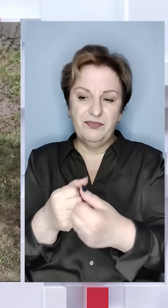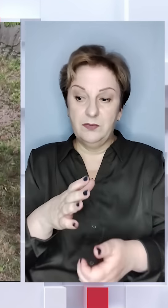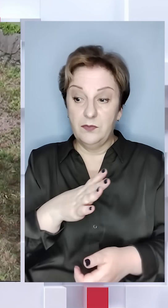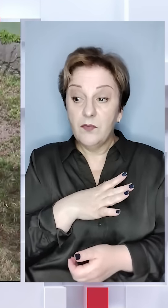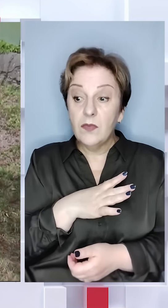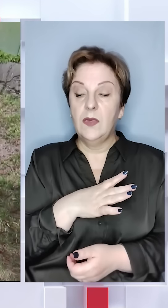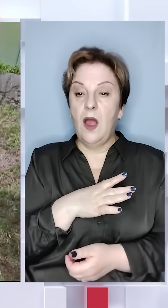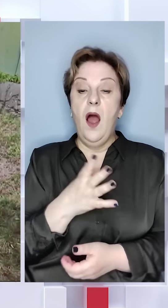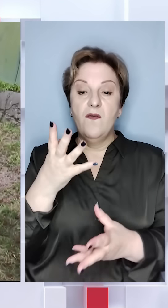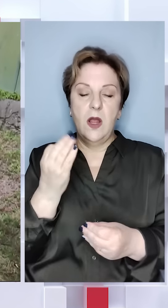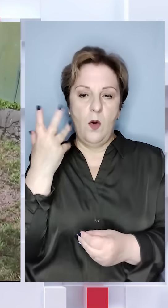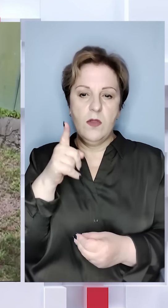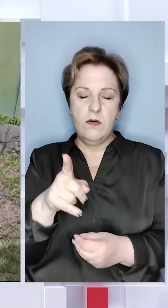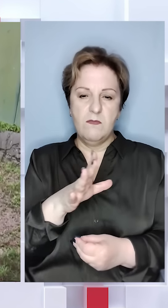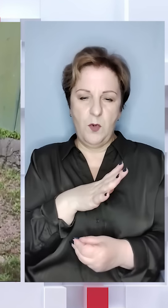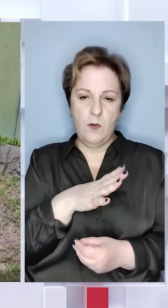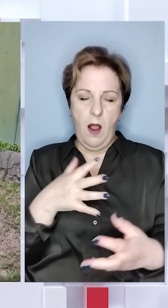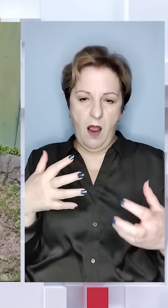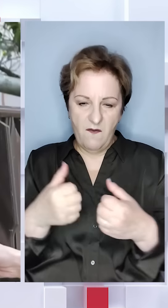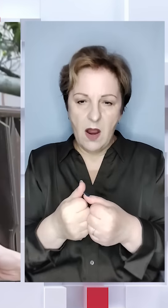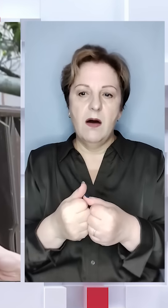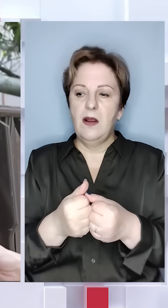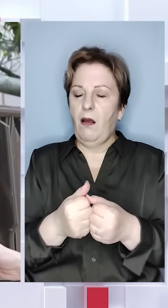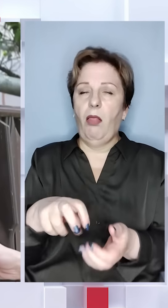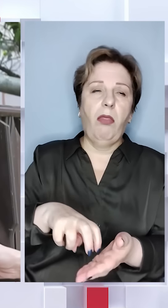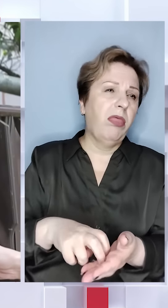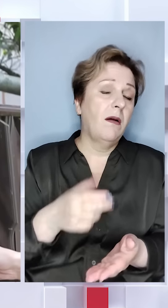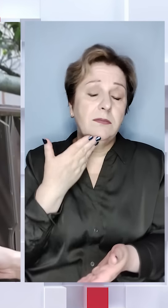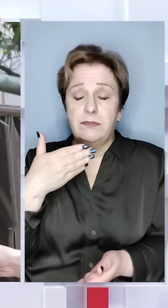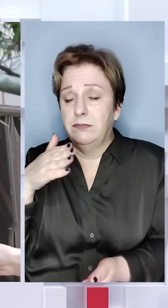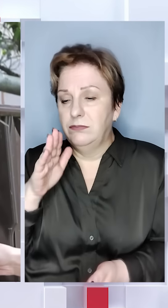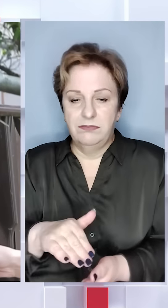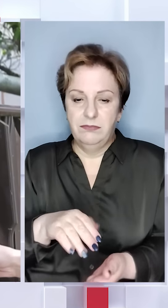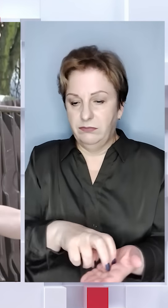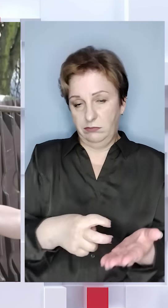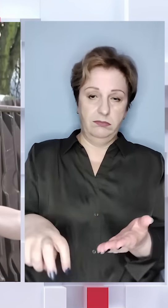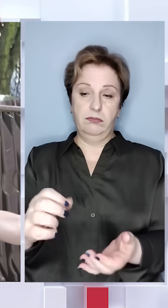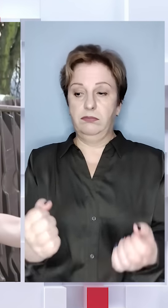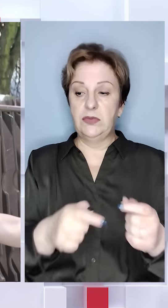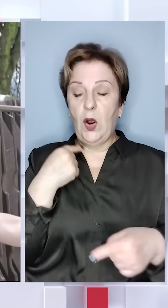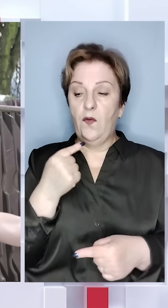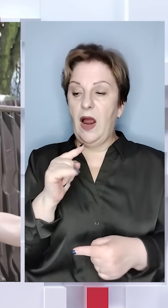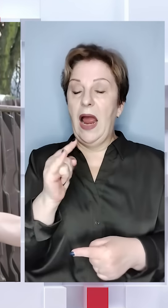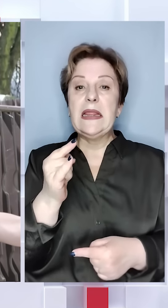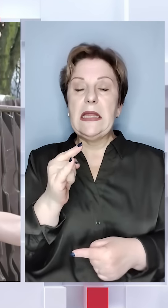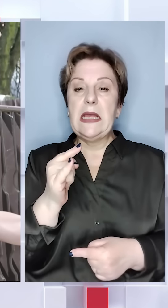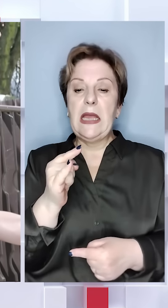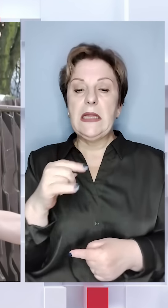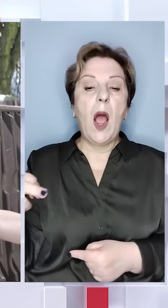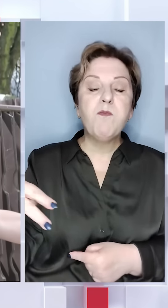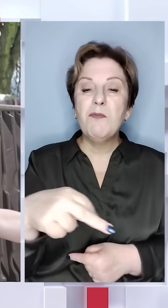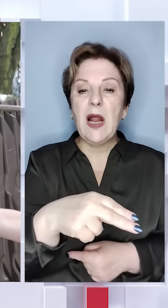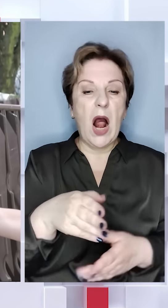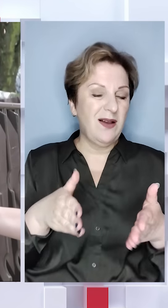А в день, коли сталася ця аварія, ледь тримався на ногах. Він п'яний, ледь з машини вийшов. Він казав, що дитина дорогу перебігала.